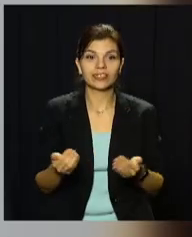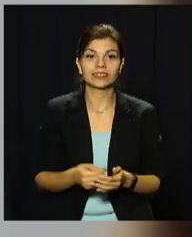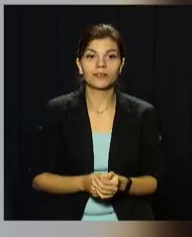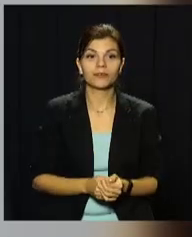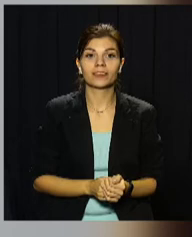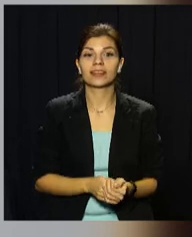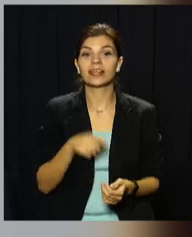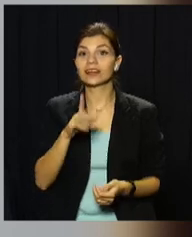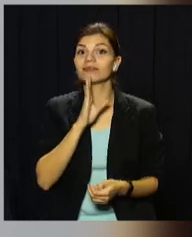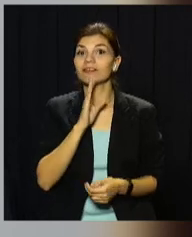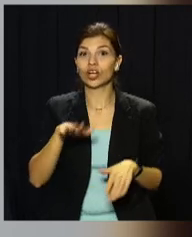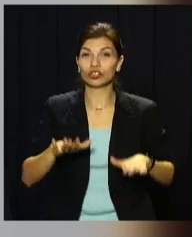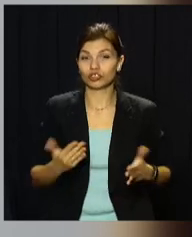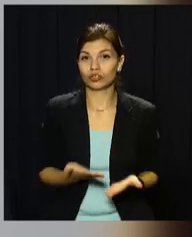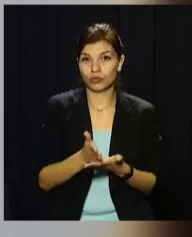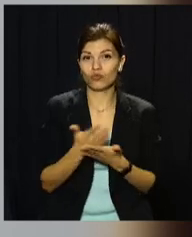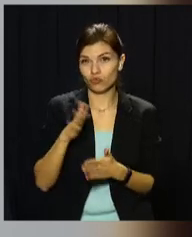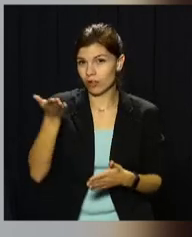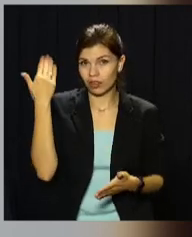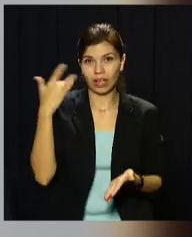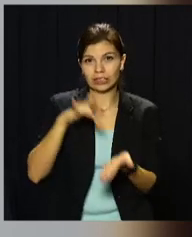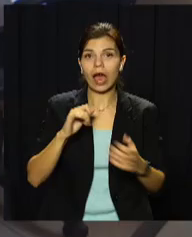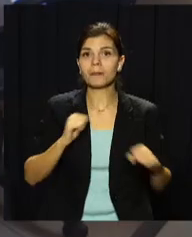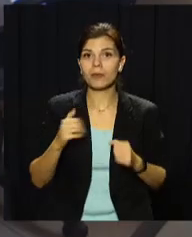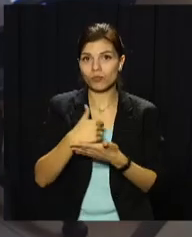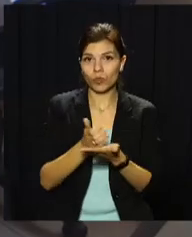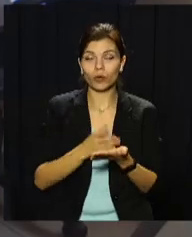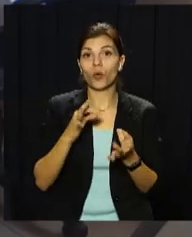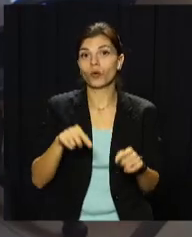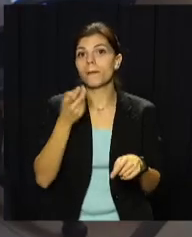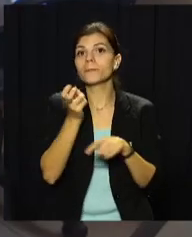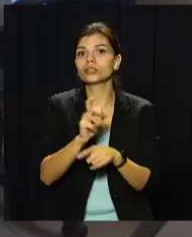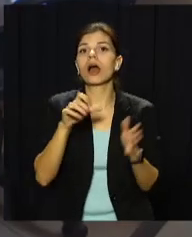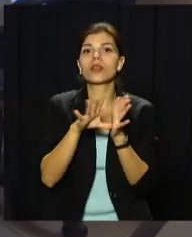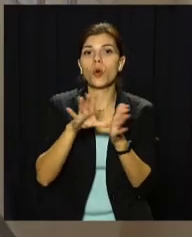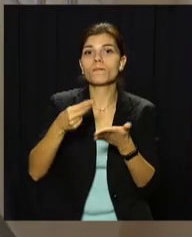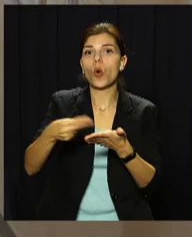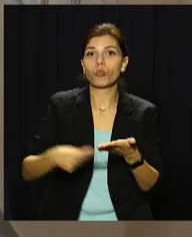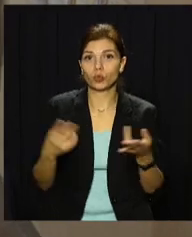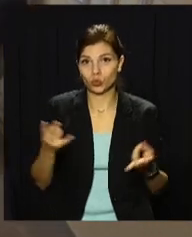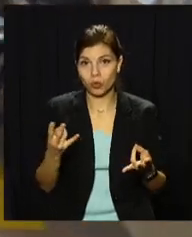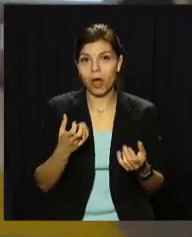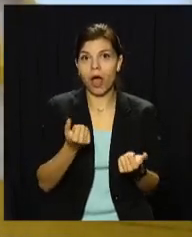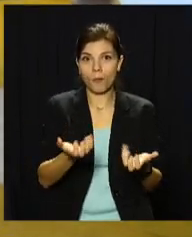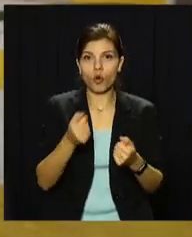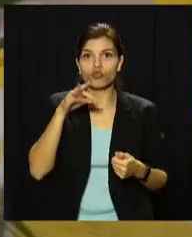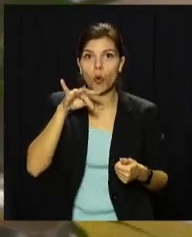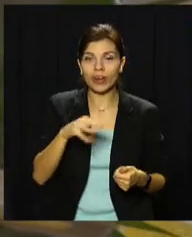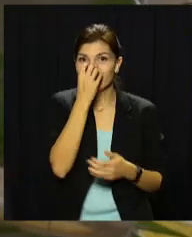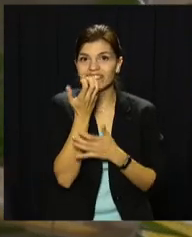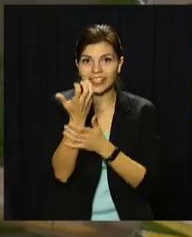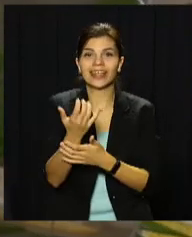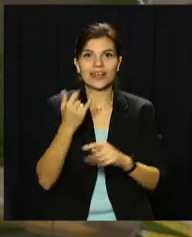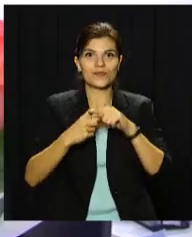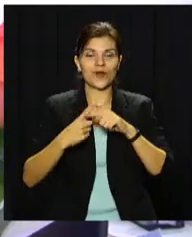Єлизавета – місцева жителька, давно користується послугами Центру адмінпослуг. Цього разу прийшла за електронним підписом, а отримала торт, квіти та заряд